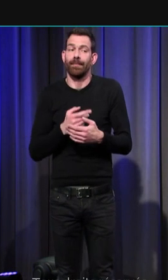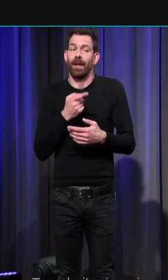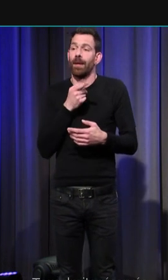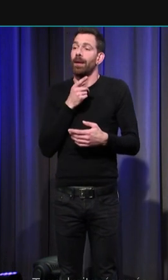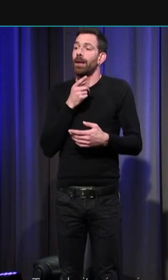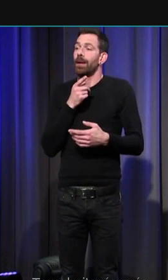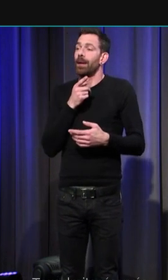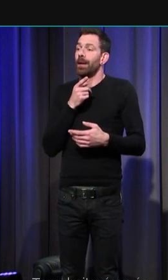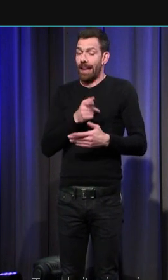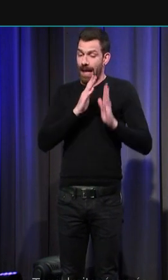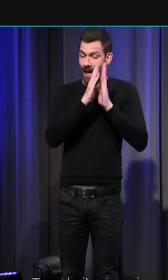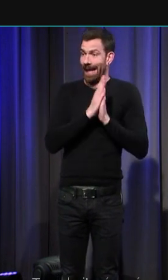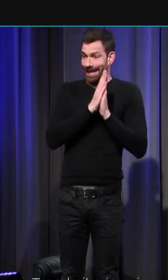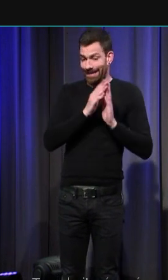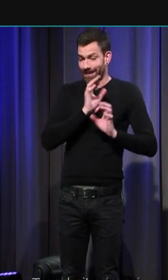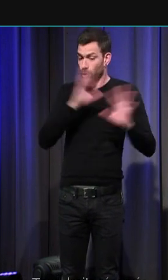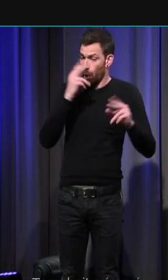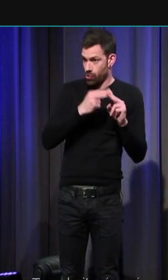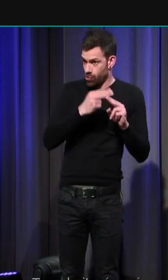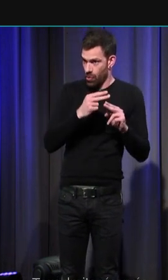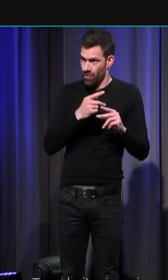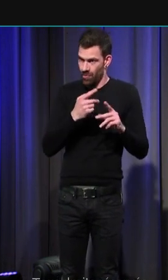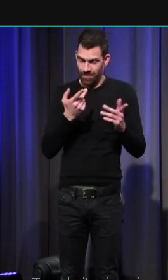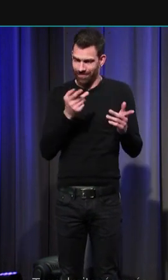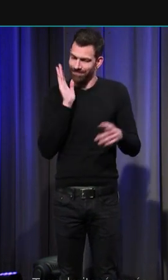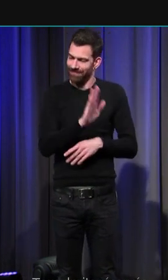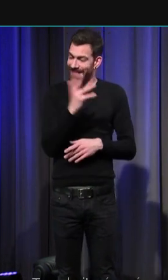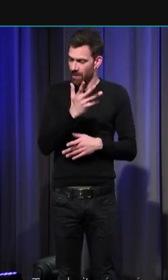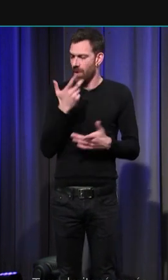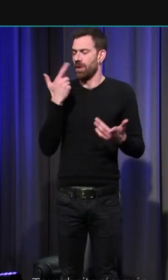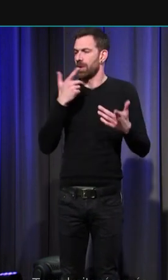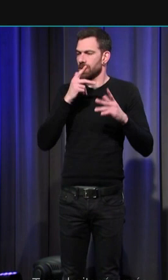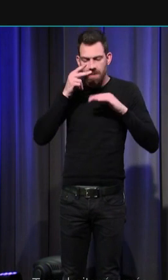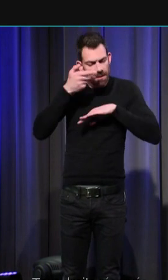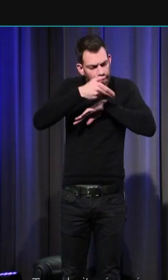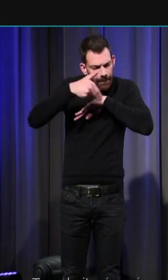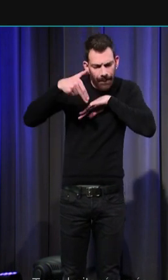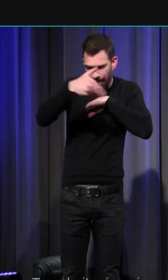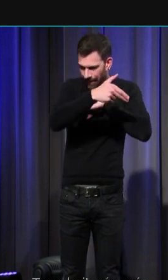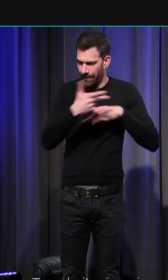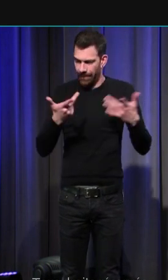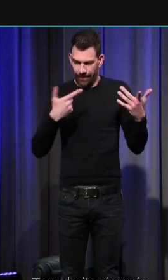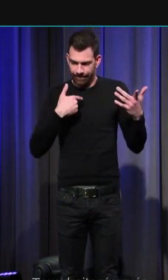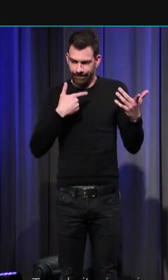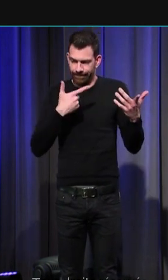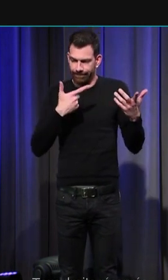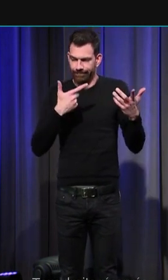église dite anonyme c'est que la fouille de son chevet loin de nous donner la population